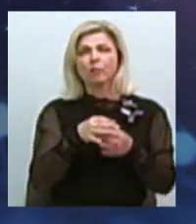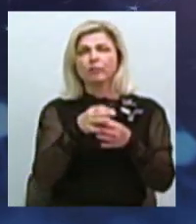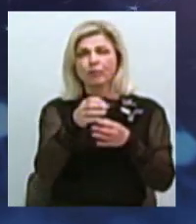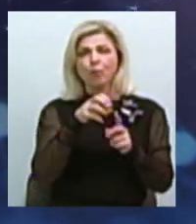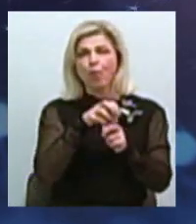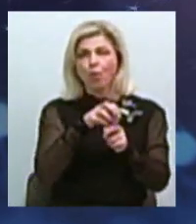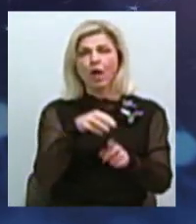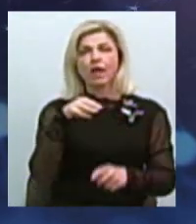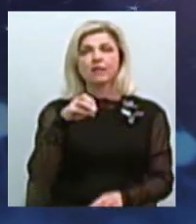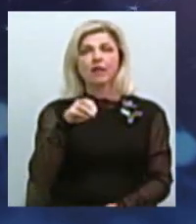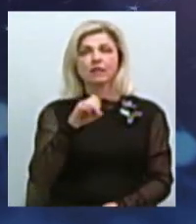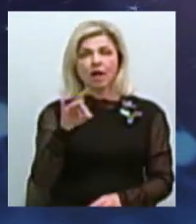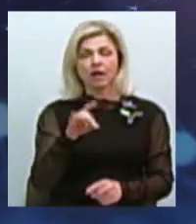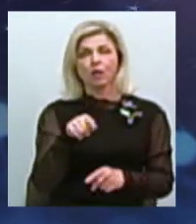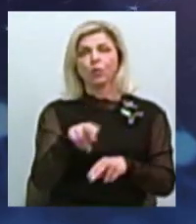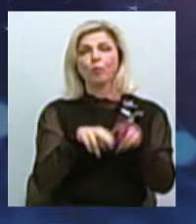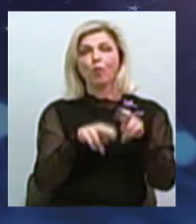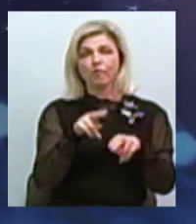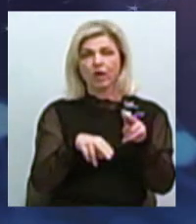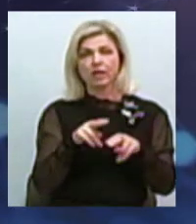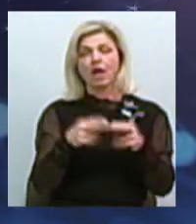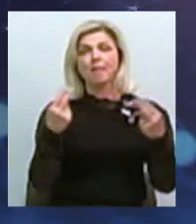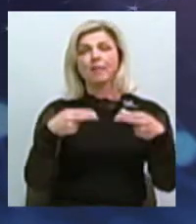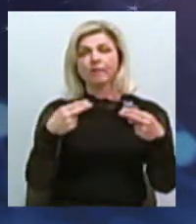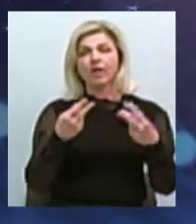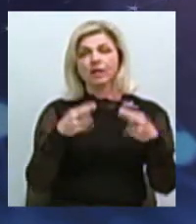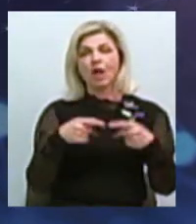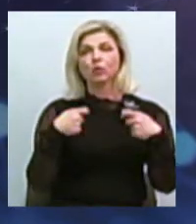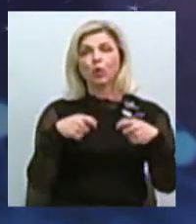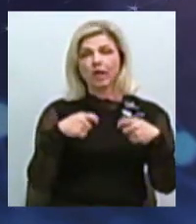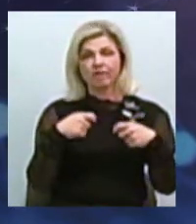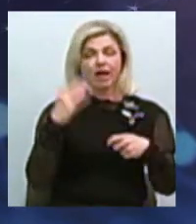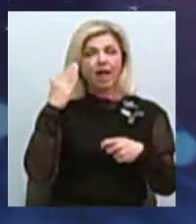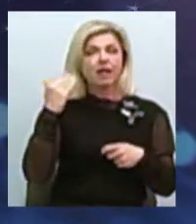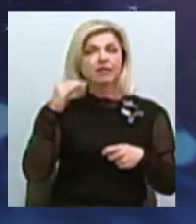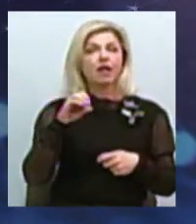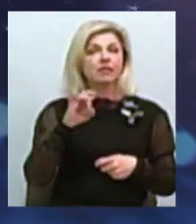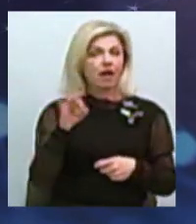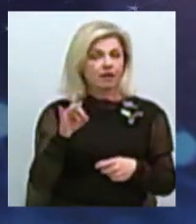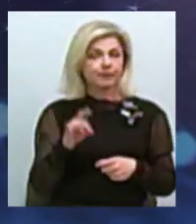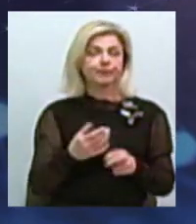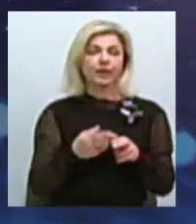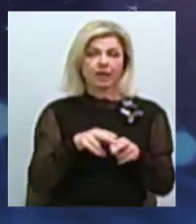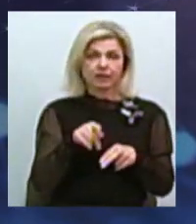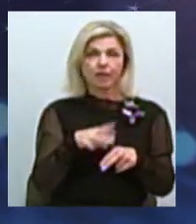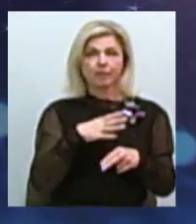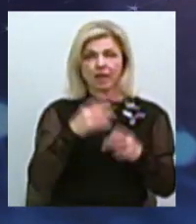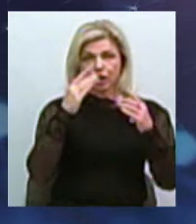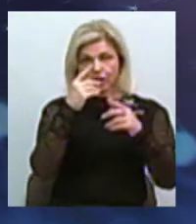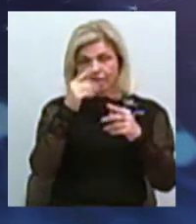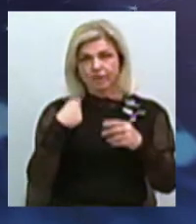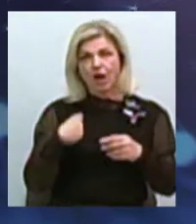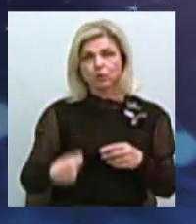14-го століття побудував тут укріплення та заснував митницю для торгівлі з ними. Вітовка значиться на карті французького інженера Боплана, що